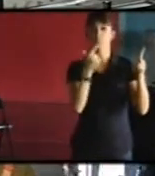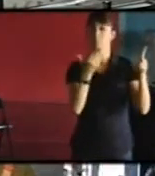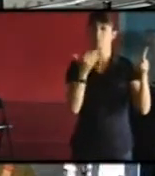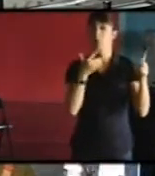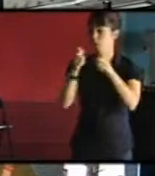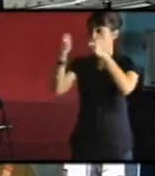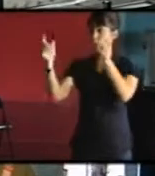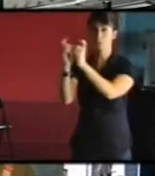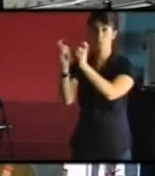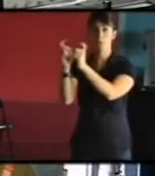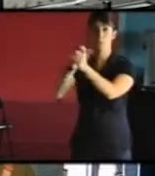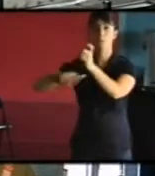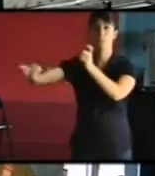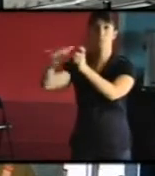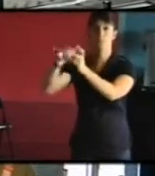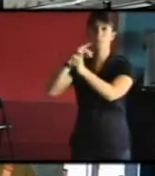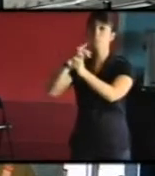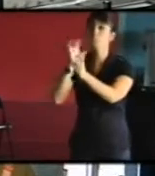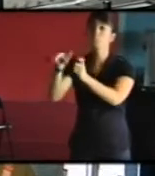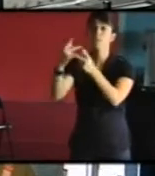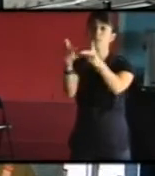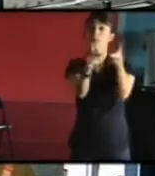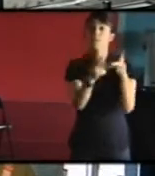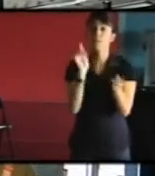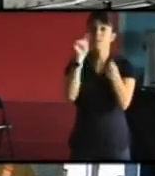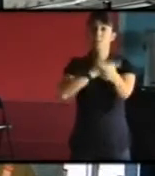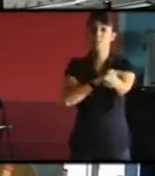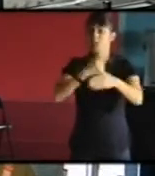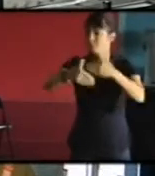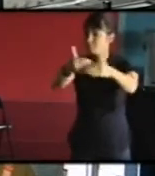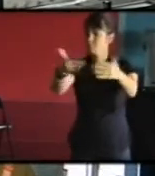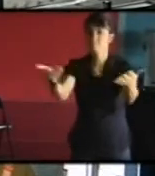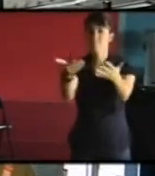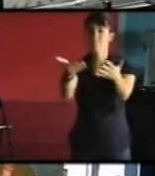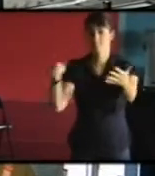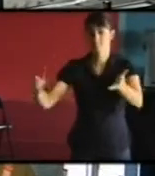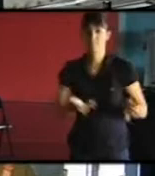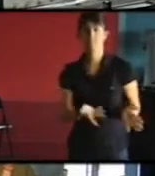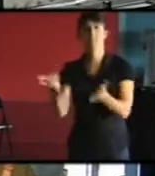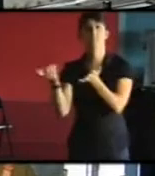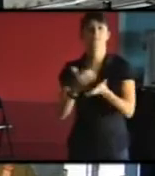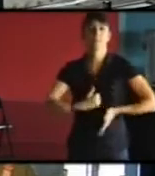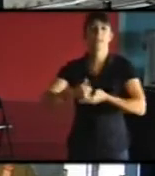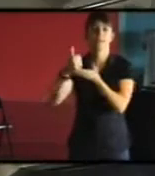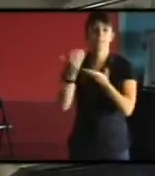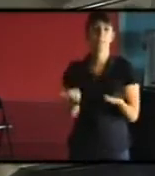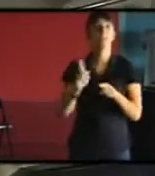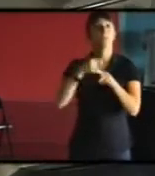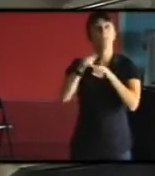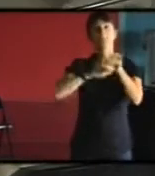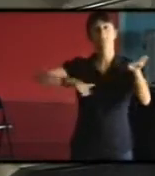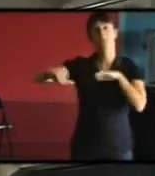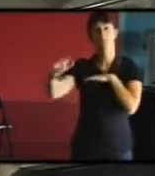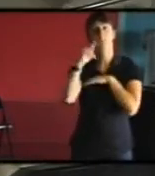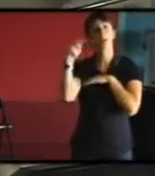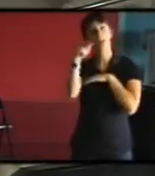'EDF à accompagner les collectivités sur la question de l'énergie. Le petit film que vous voyez ici, c'est un film qui est issu